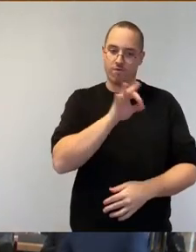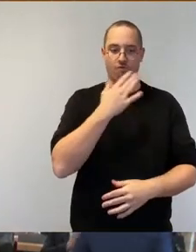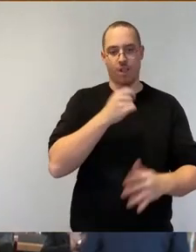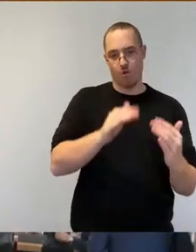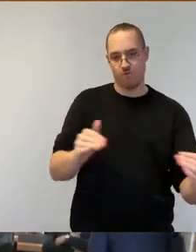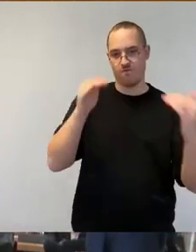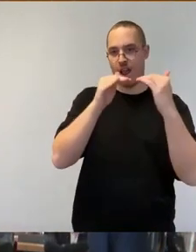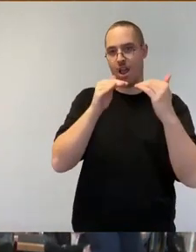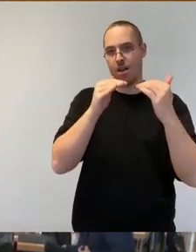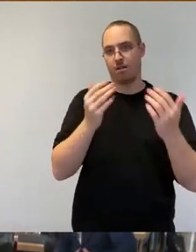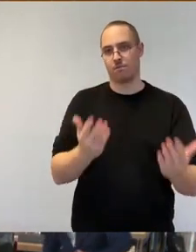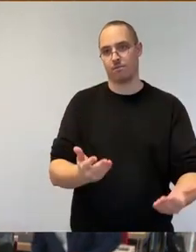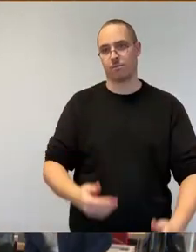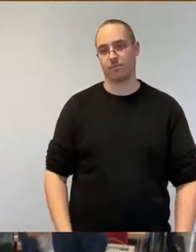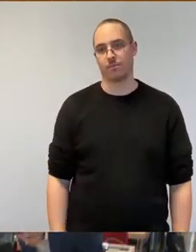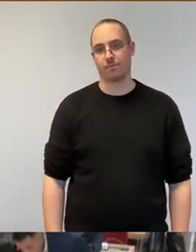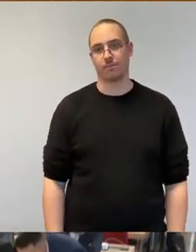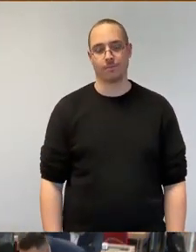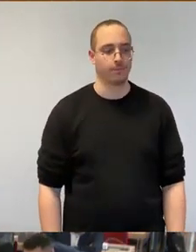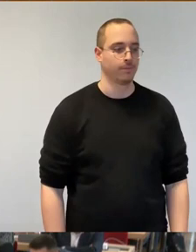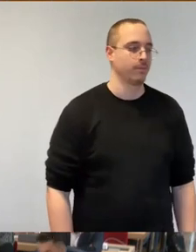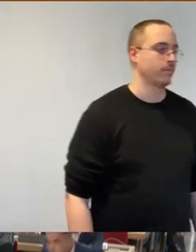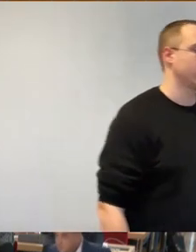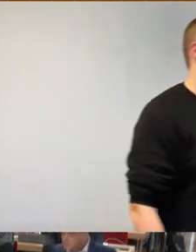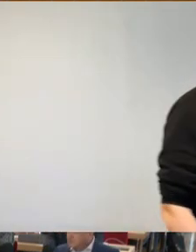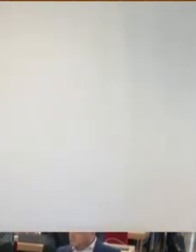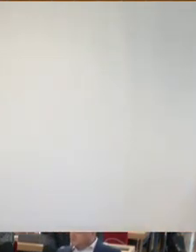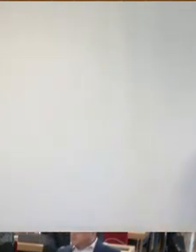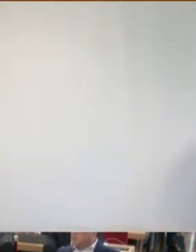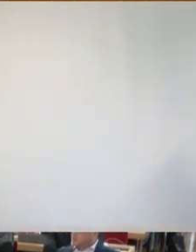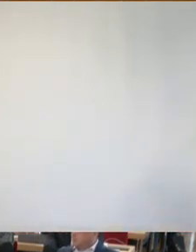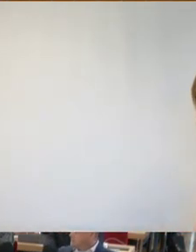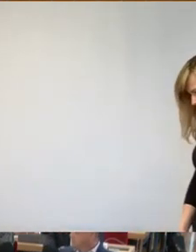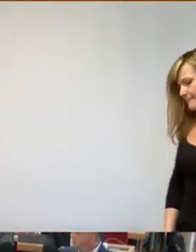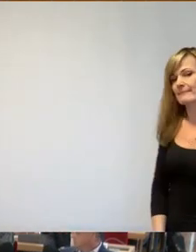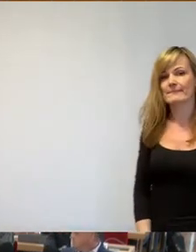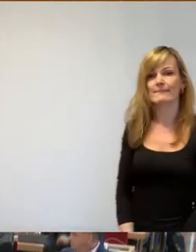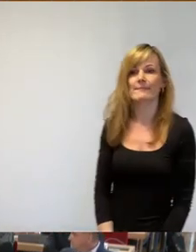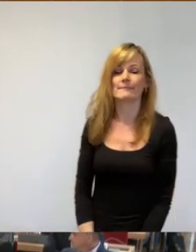So, dann kommen wir zu den freien Wählern, freien Bürgern. Herr Nietzsche.